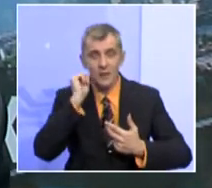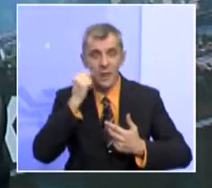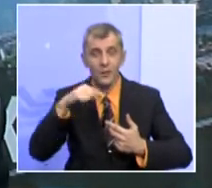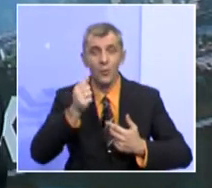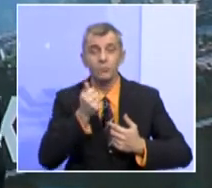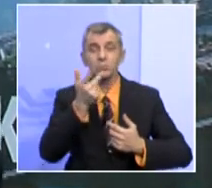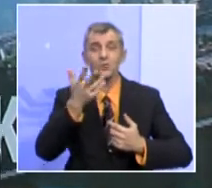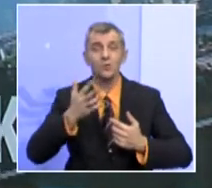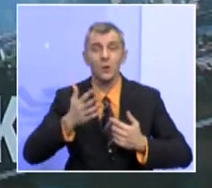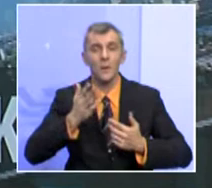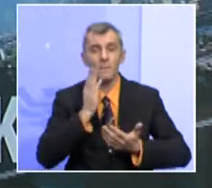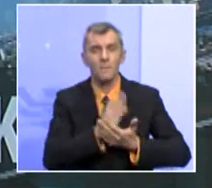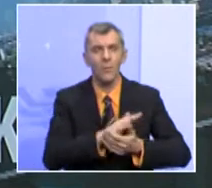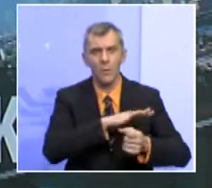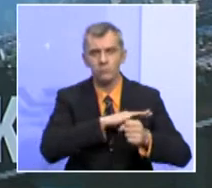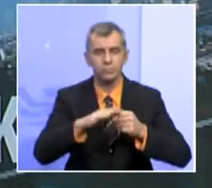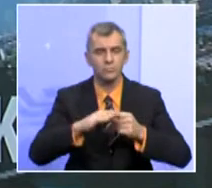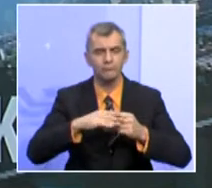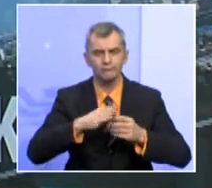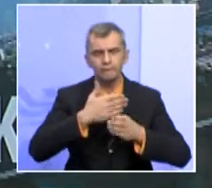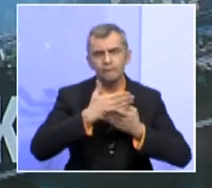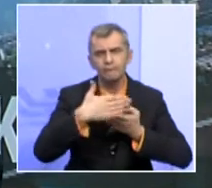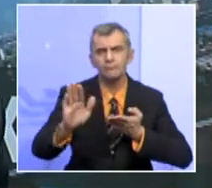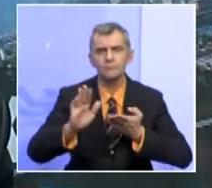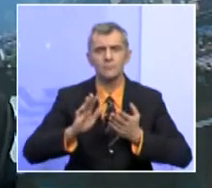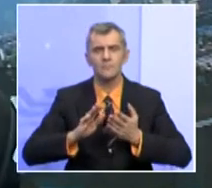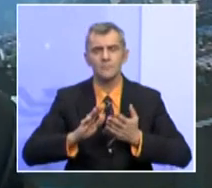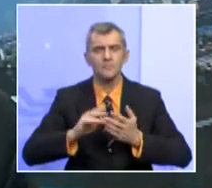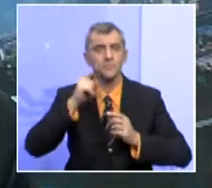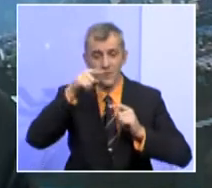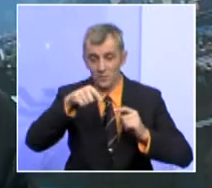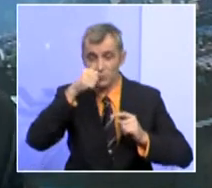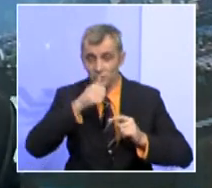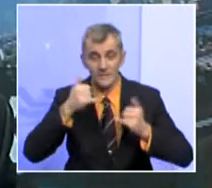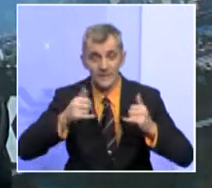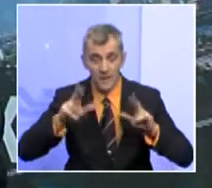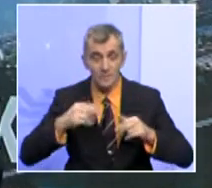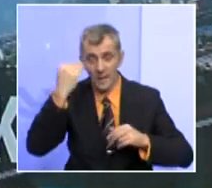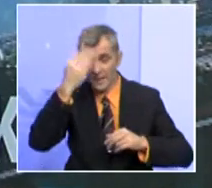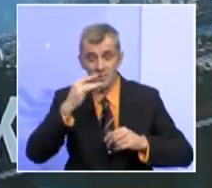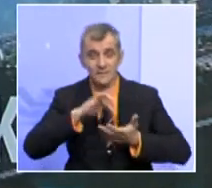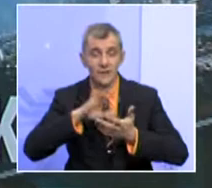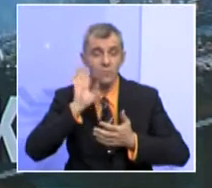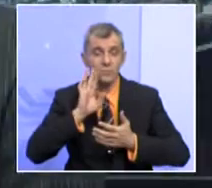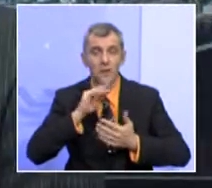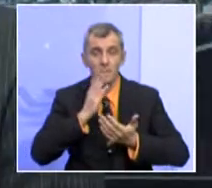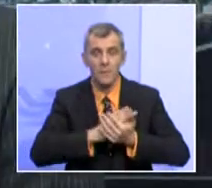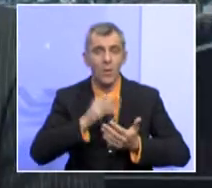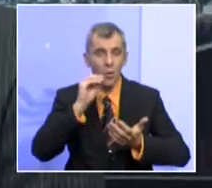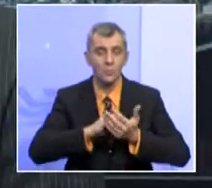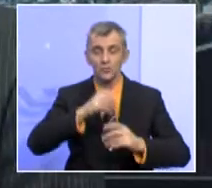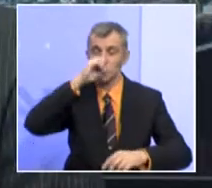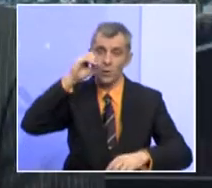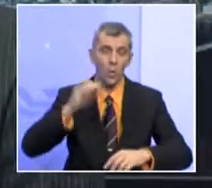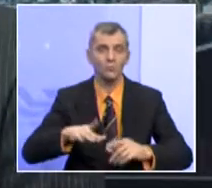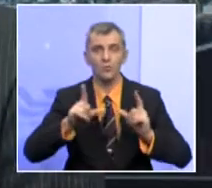brojčanom smislu bio potpuno marginalan gdje bi onda i ovo što sada imaju Hrvati i Središnje Bosne postalo još lošije